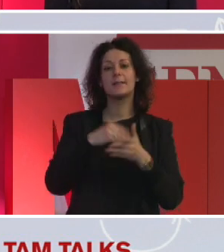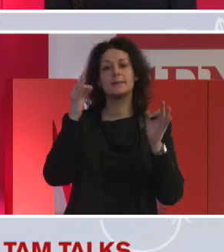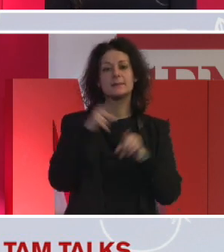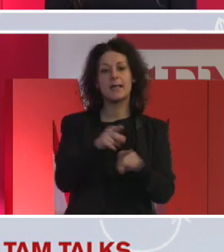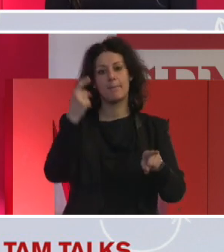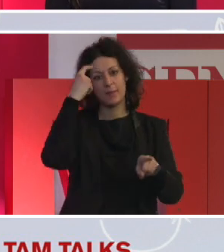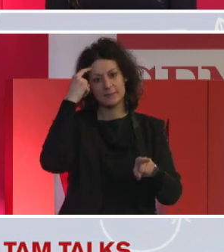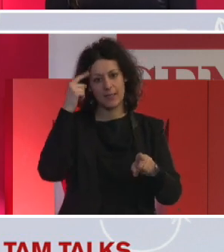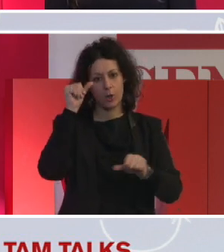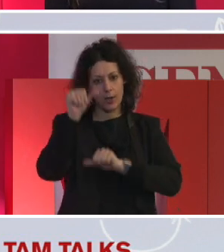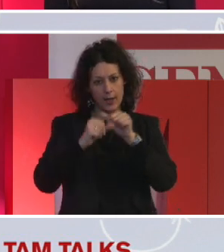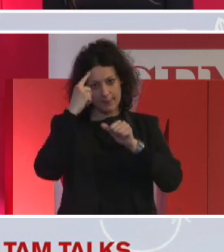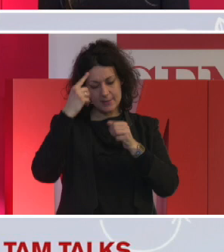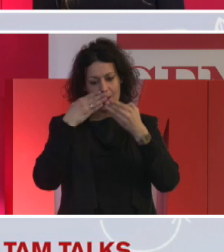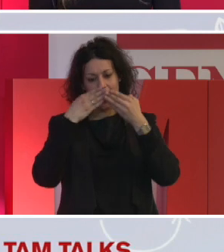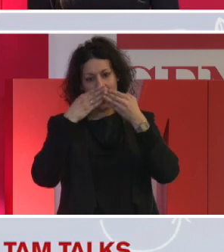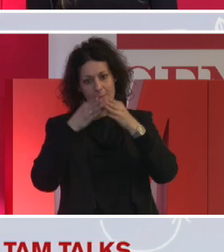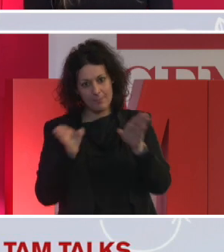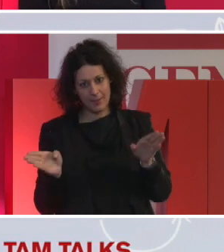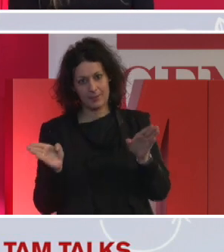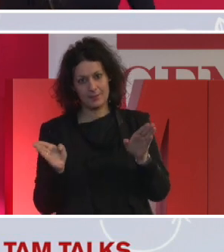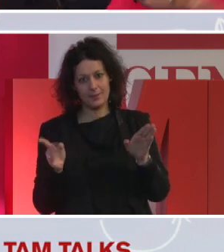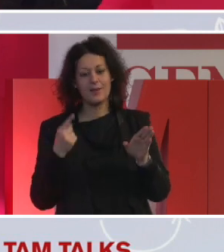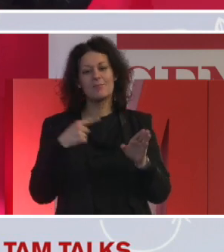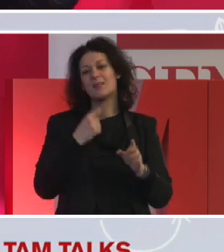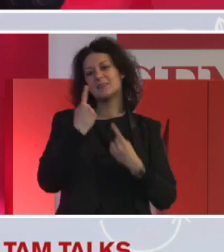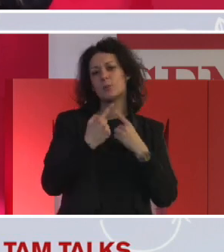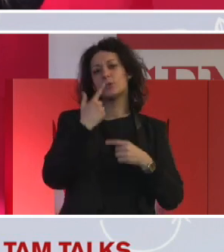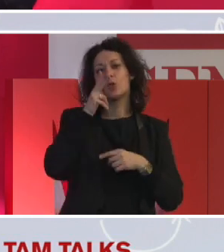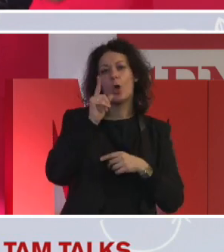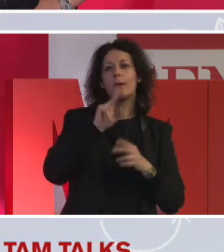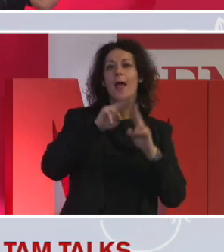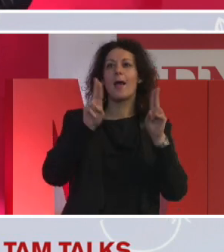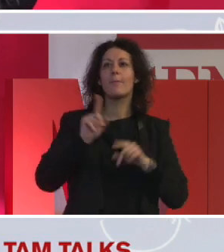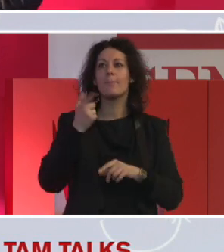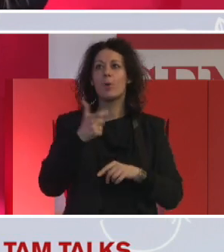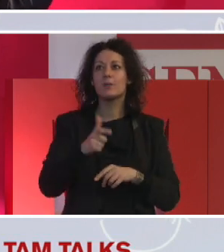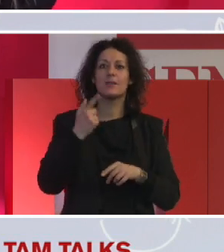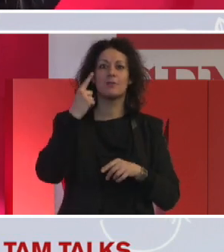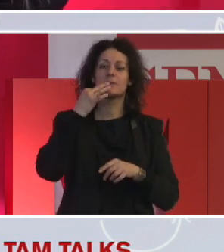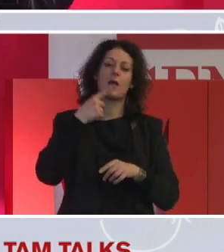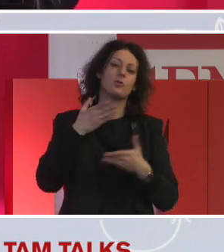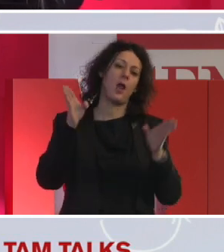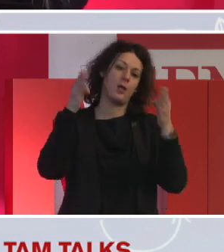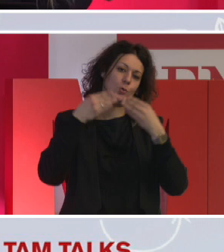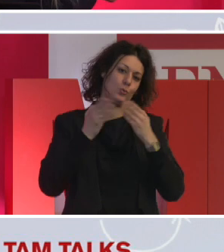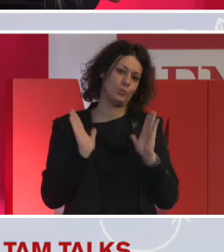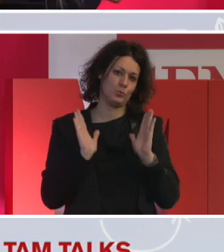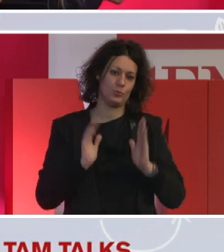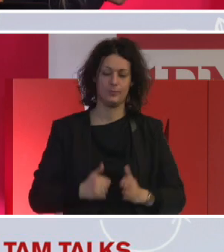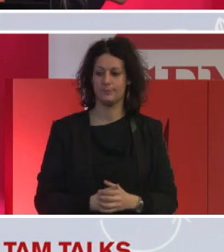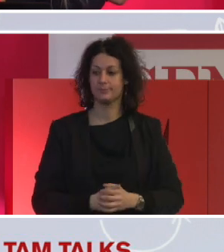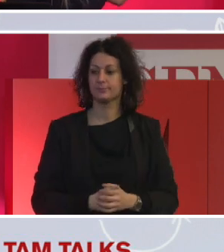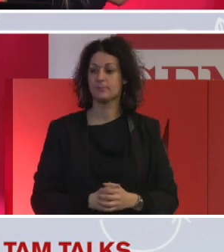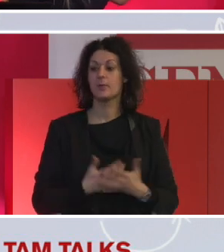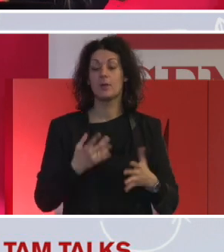lo sono. Questo è uno di quelli e ce ne sono tantissimi ancora che ho visto. Perciò per riassumere nel passato inclusione in relazione all